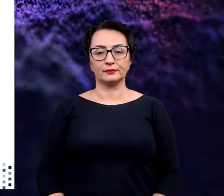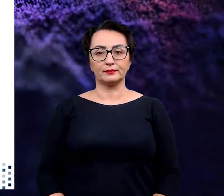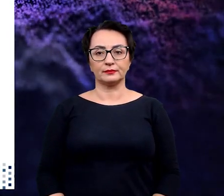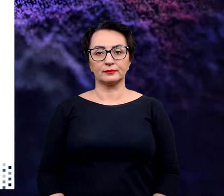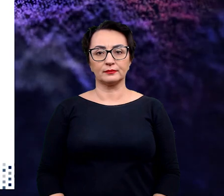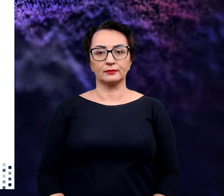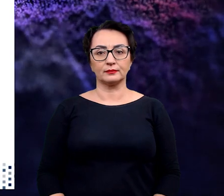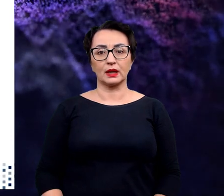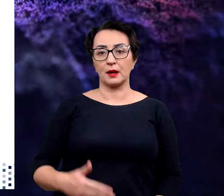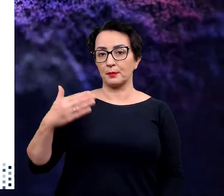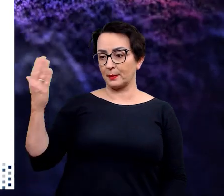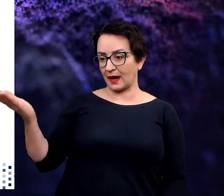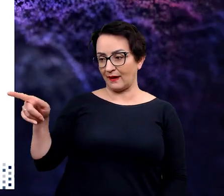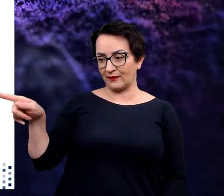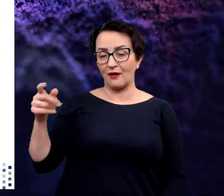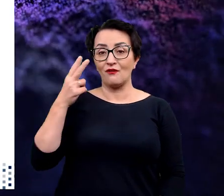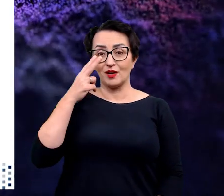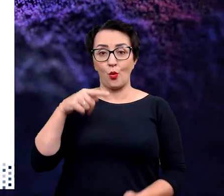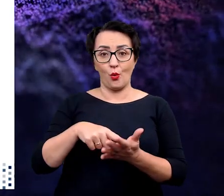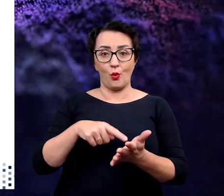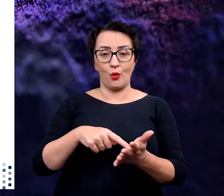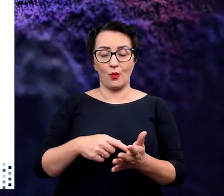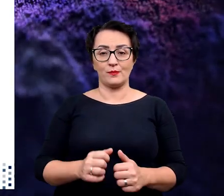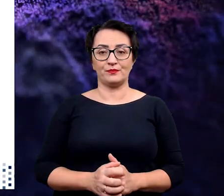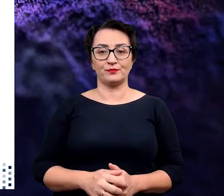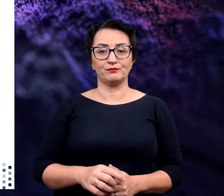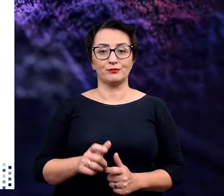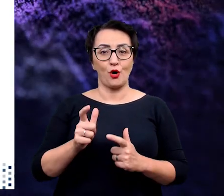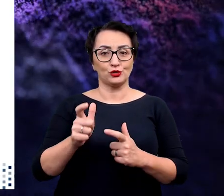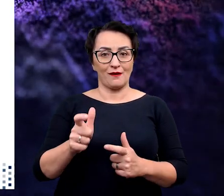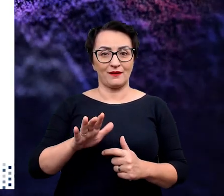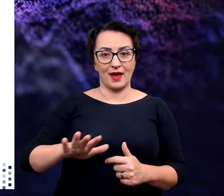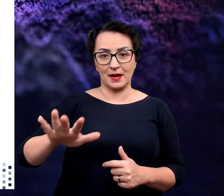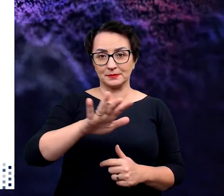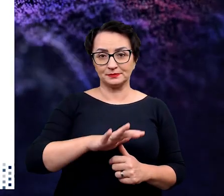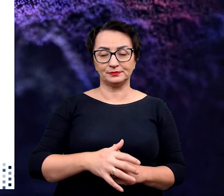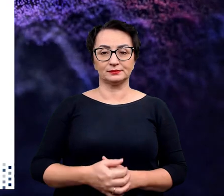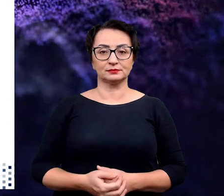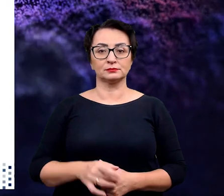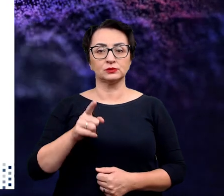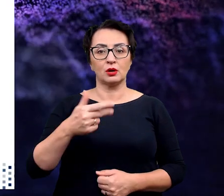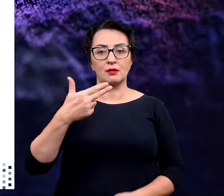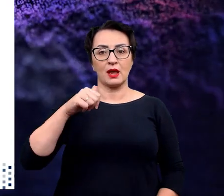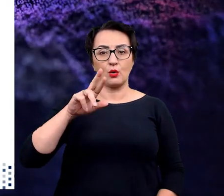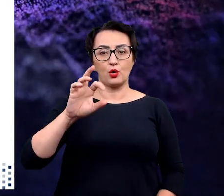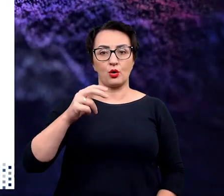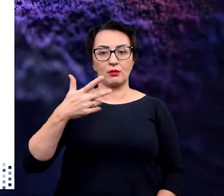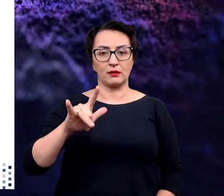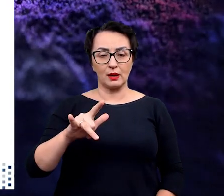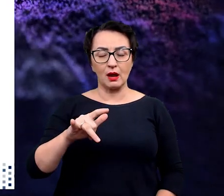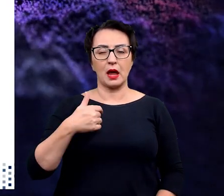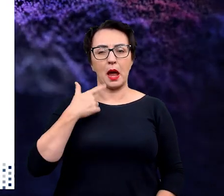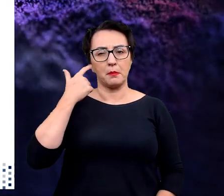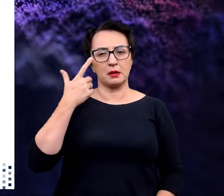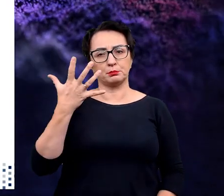było dokonać obserwacji takich komórek. I po prawej stronie widzicie właśnie taką hodowlę. To